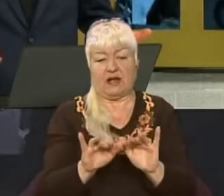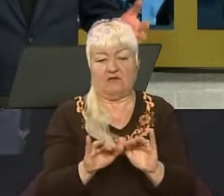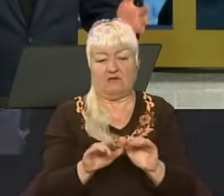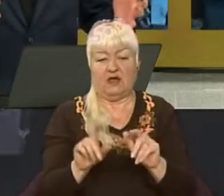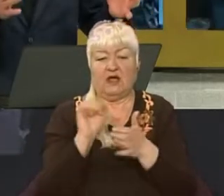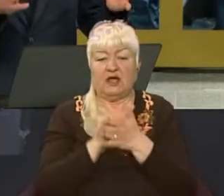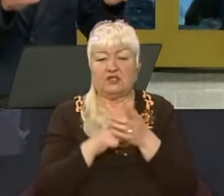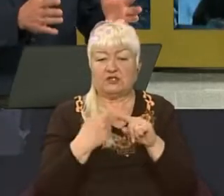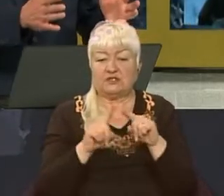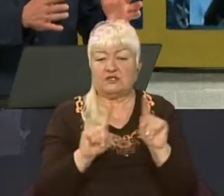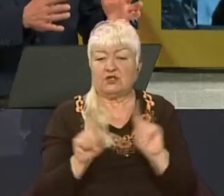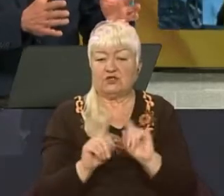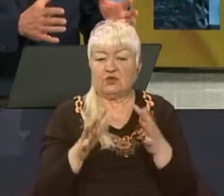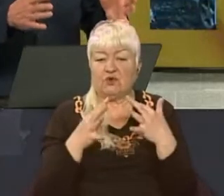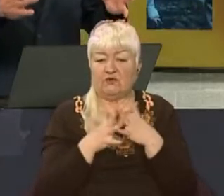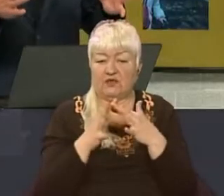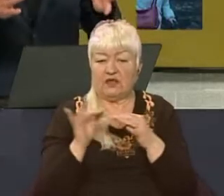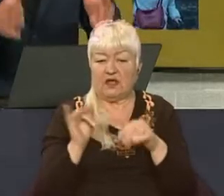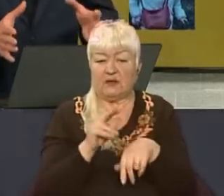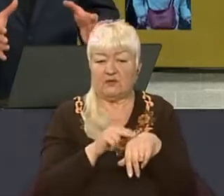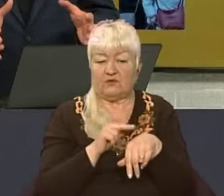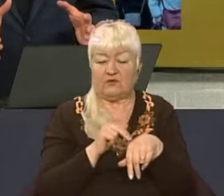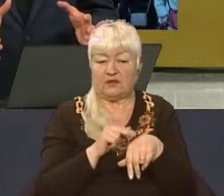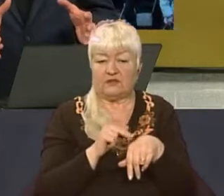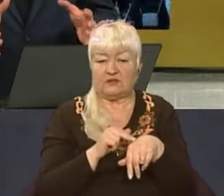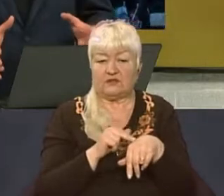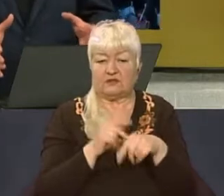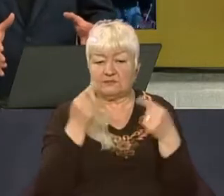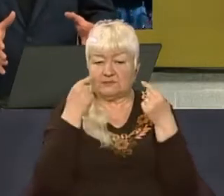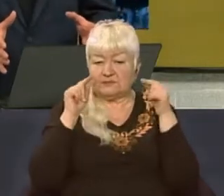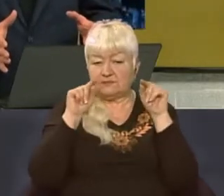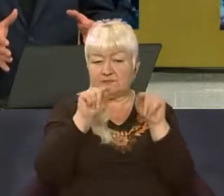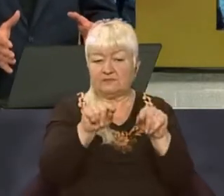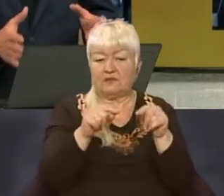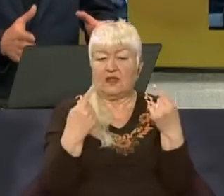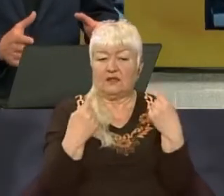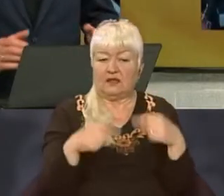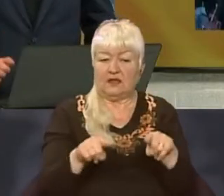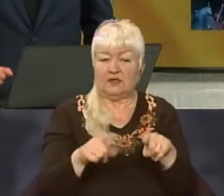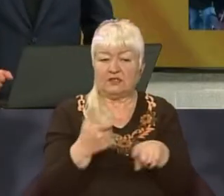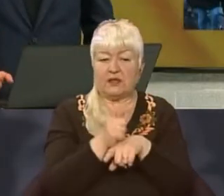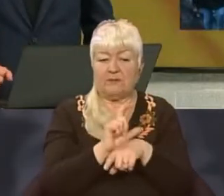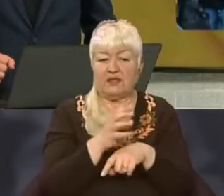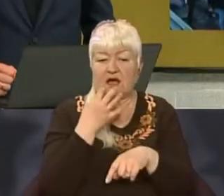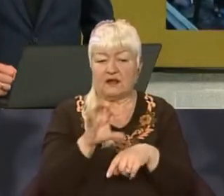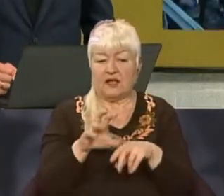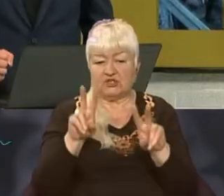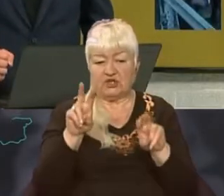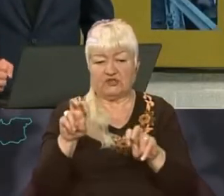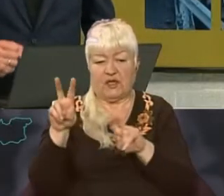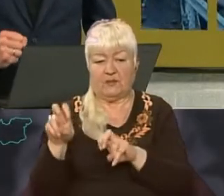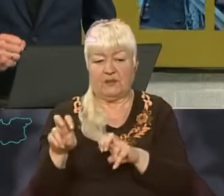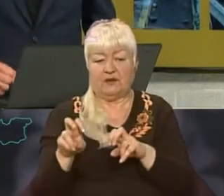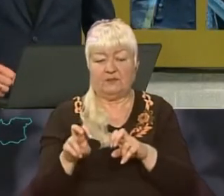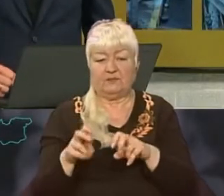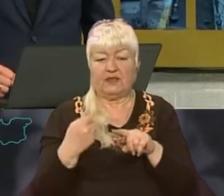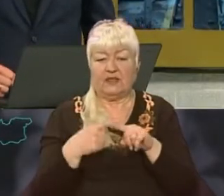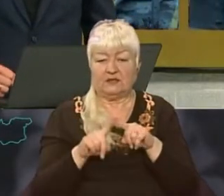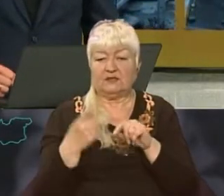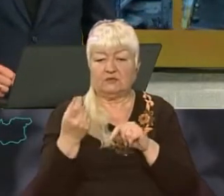Чи через те, що війна і правоохоронці сфокусовані на інших, більш гарячих темах, з цим